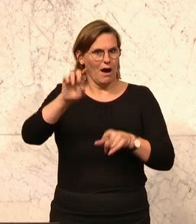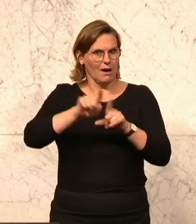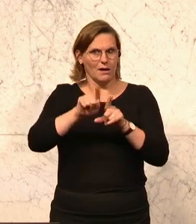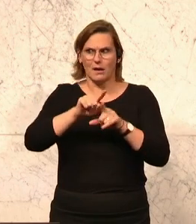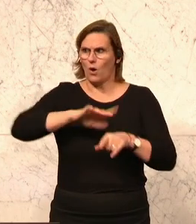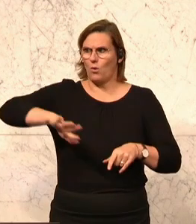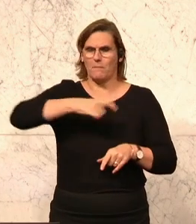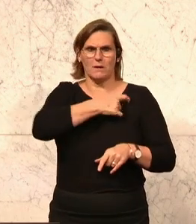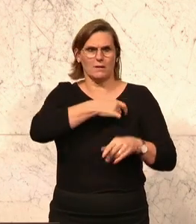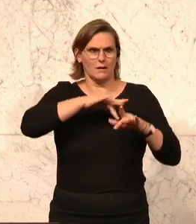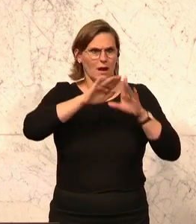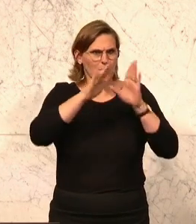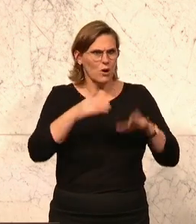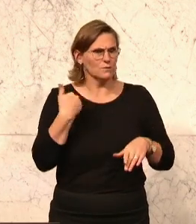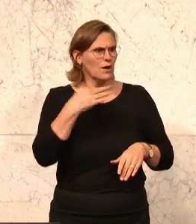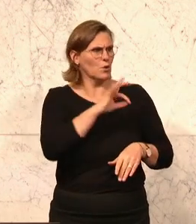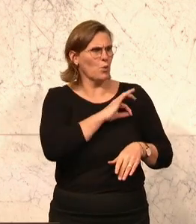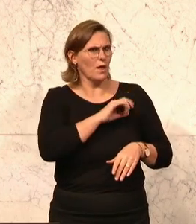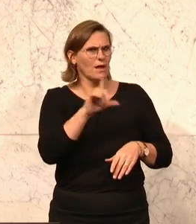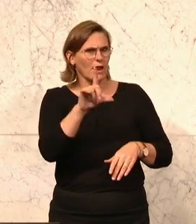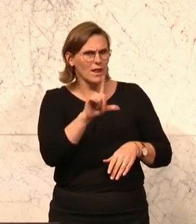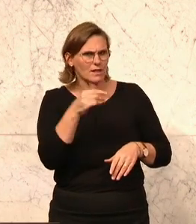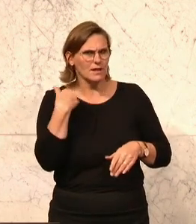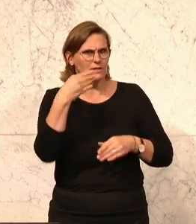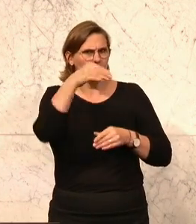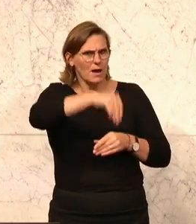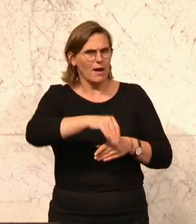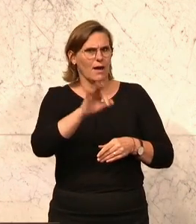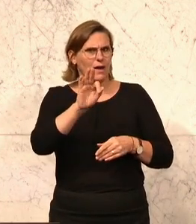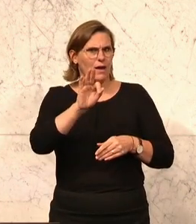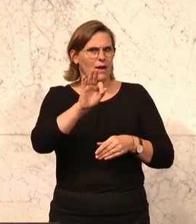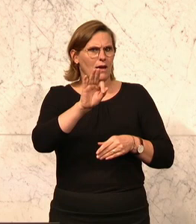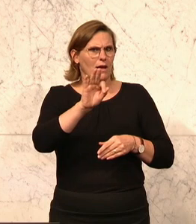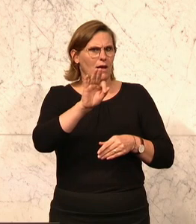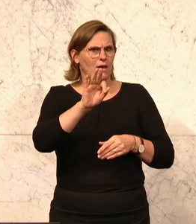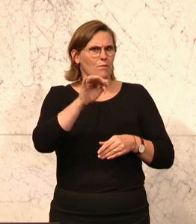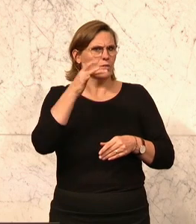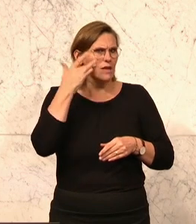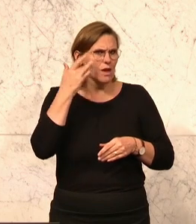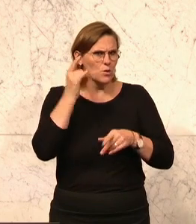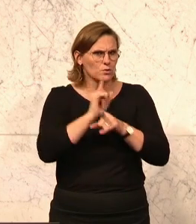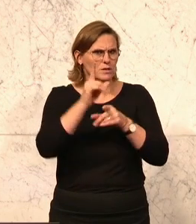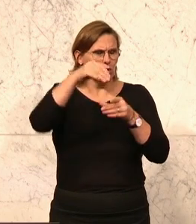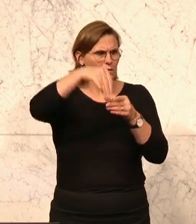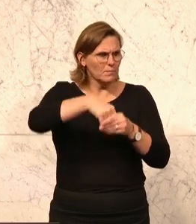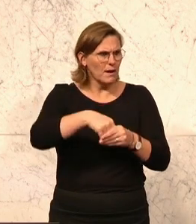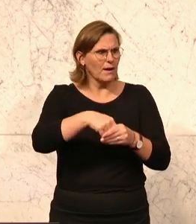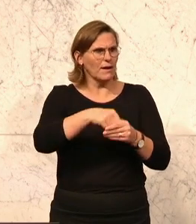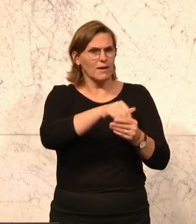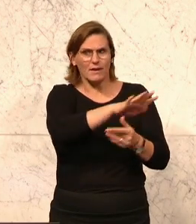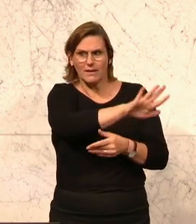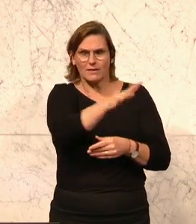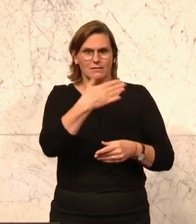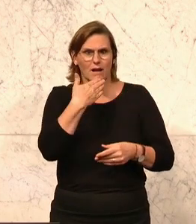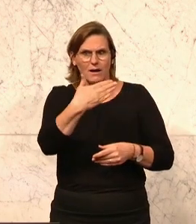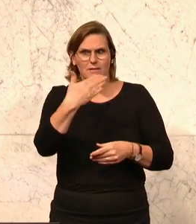im Haus, Kollege Lindner war dabei, von der FPÖ, von der NEOS, auch wirklich auch hier bedanken. Denn das